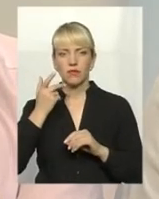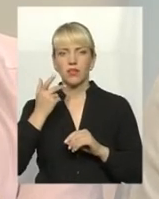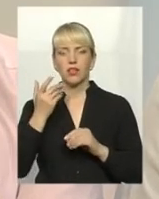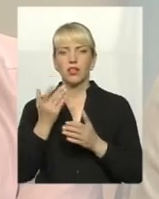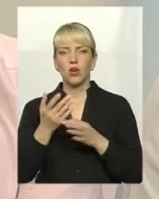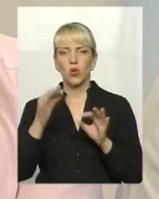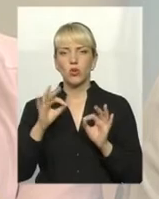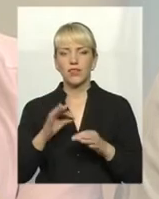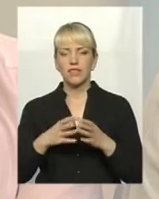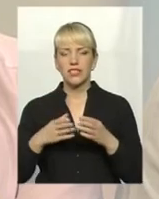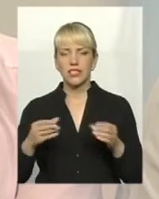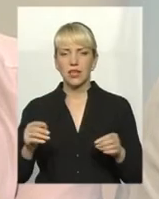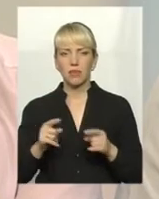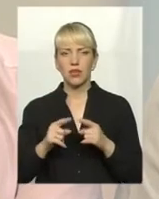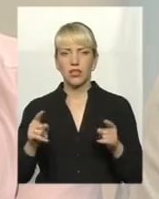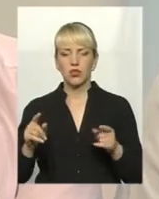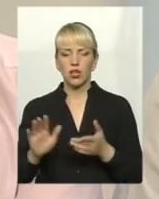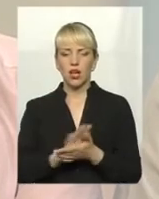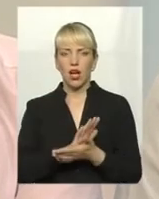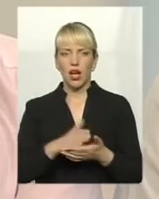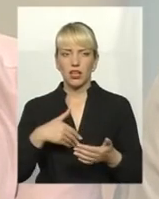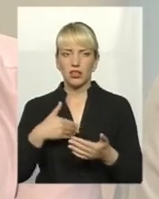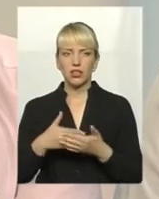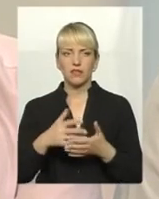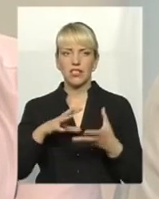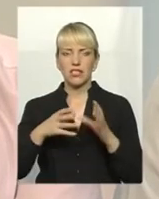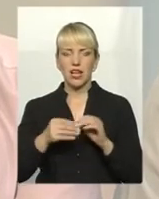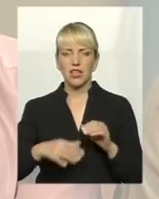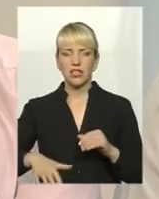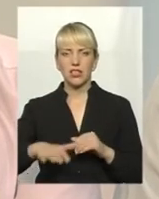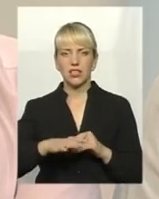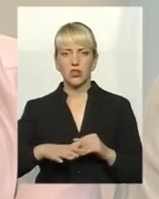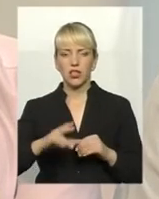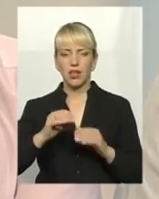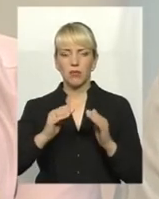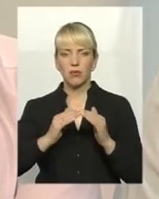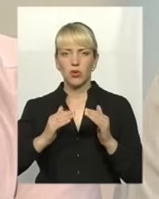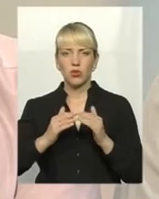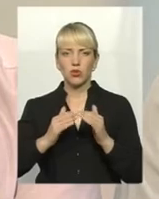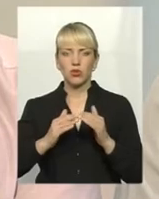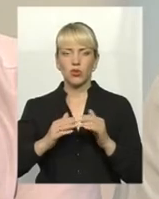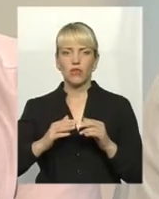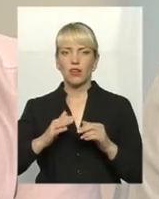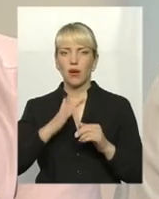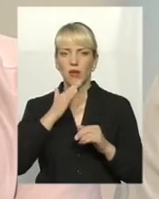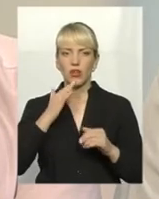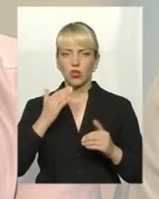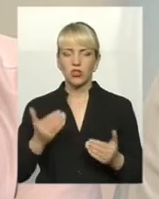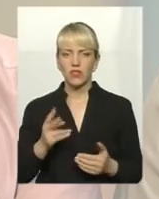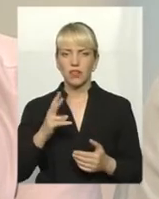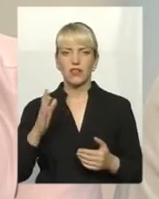в осінній період, весняний, перебирання активно загальних територій, неприбункових, багатобартинних, житлових будинків, теж